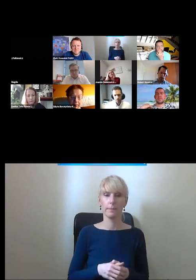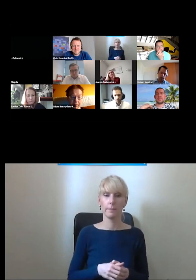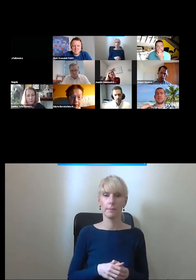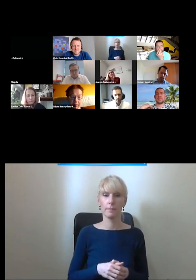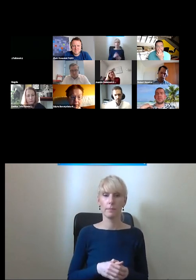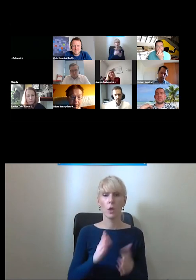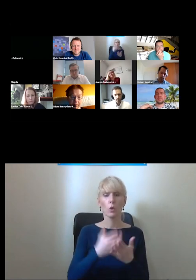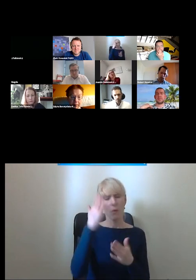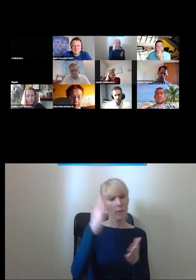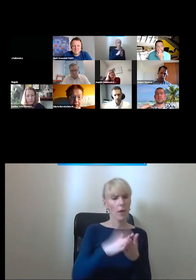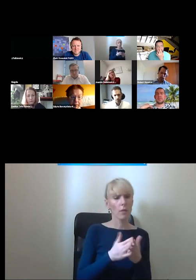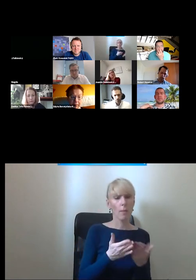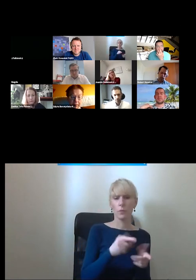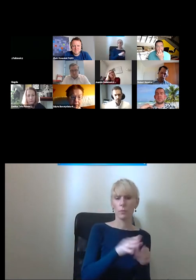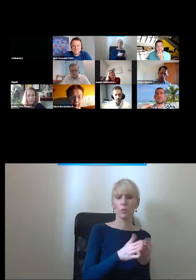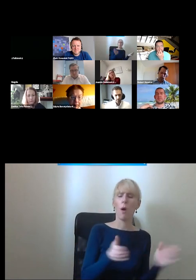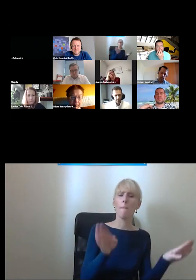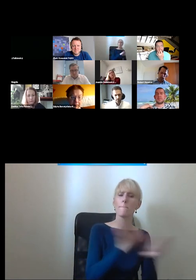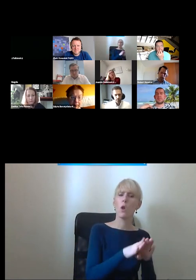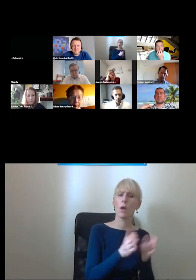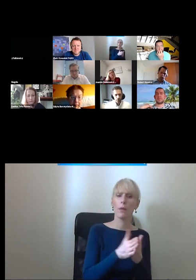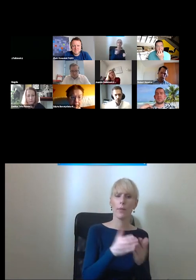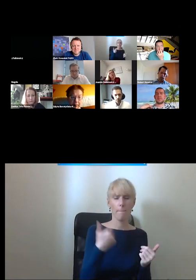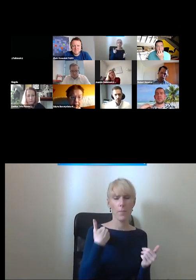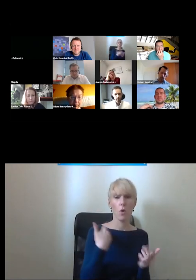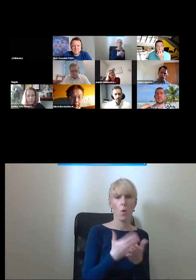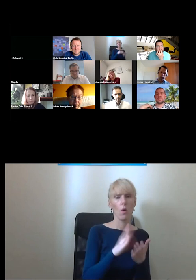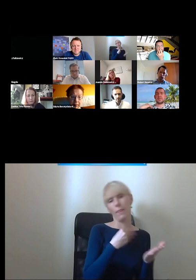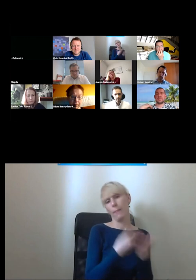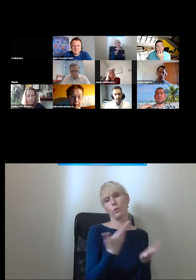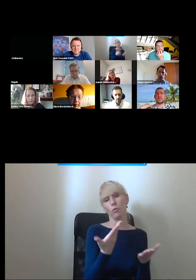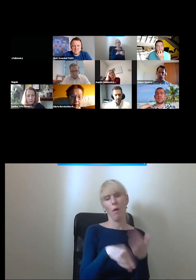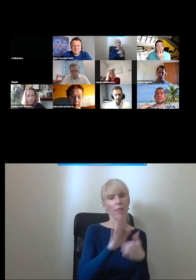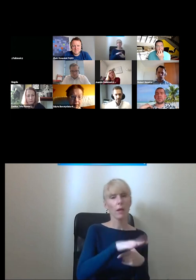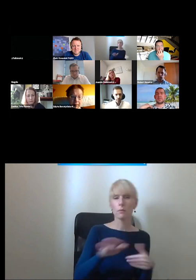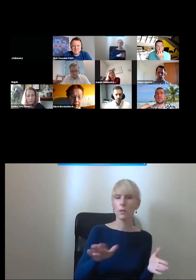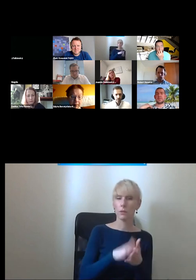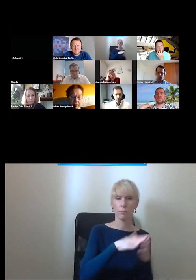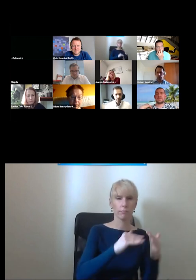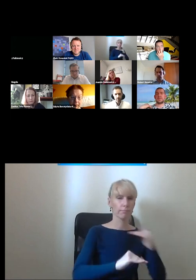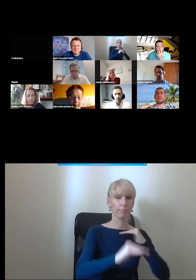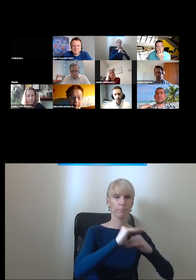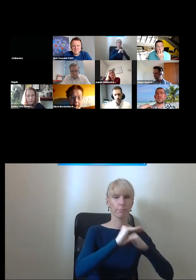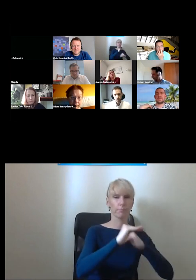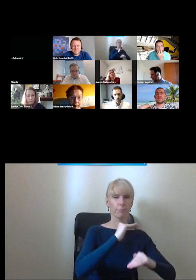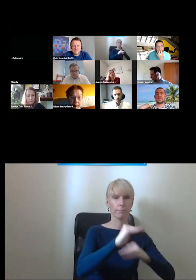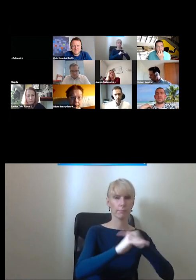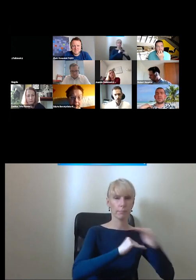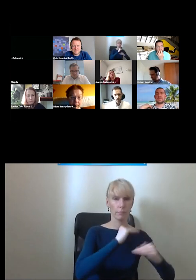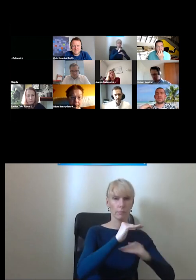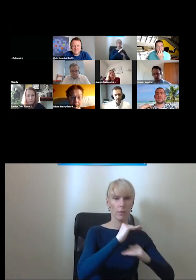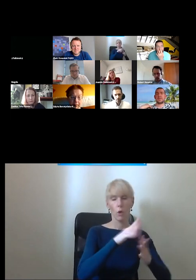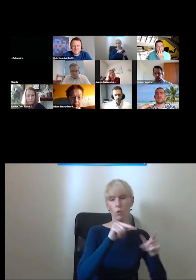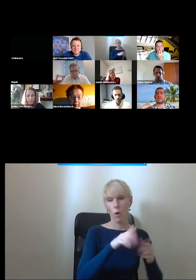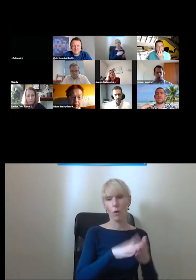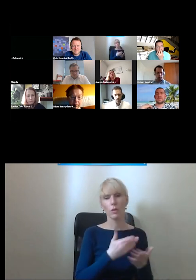bawili żeby dzieci sobie nie bawili nie rozsuwali schodów tam przód tył przód tył i nie zostawiali tej windy w takiej pozycji gdzie ona jest w połowie rozsunięta i nie